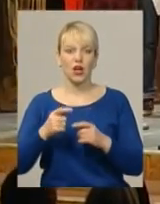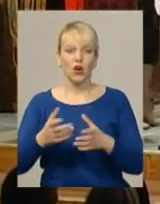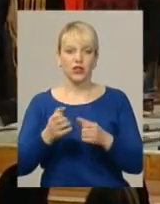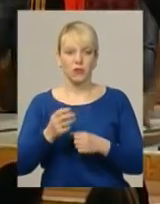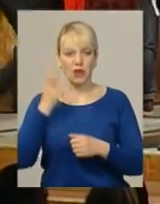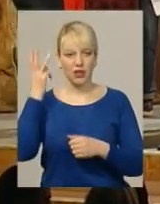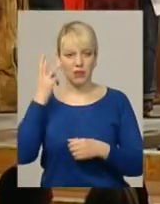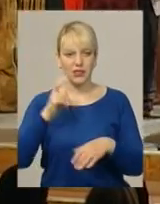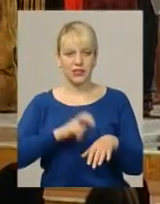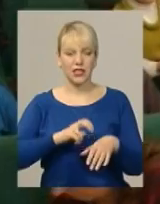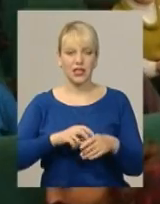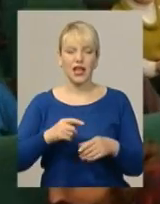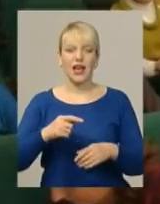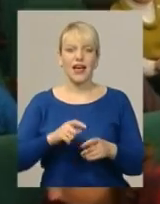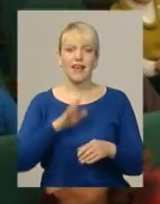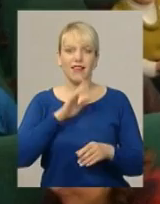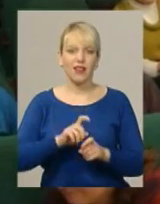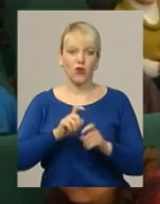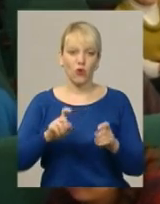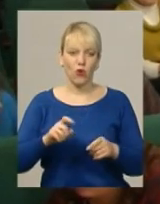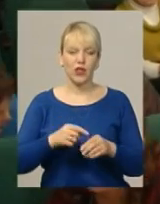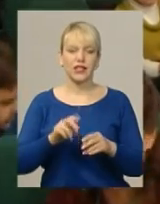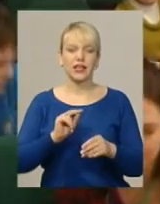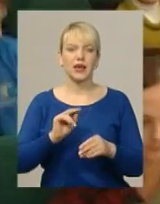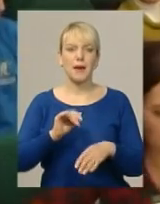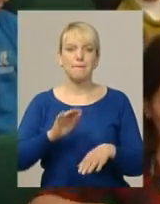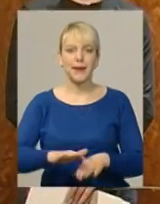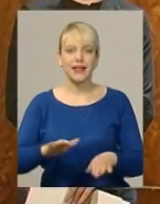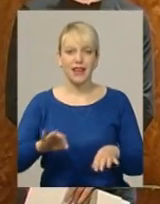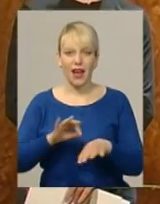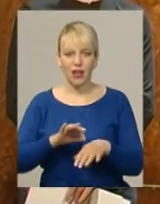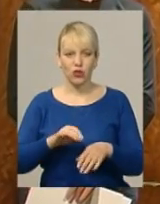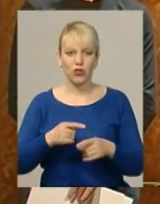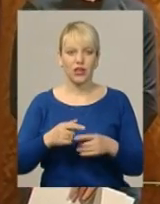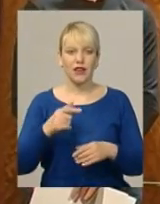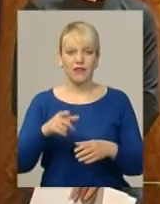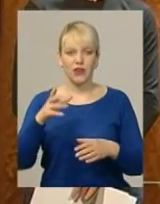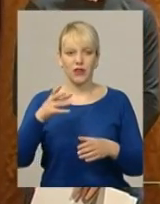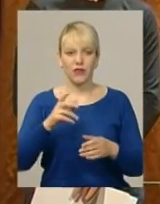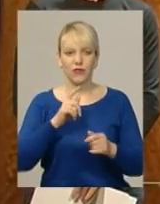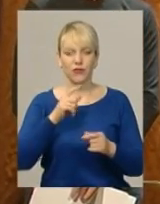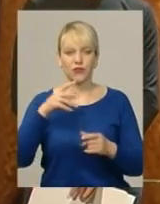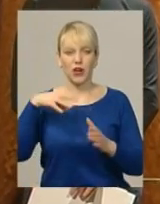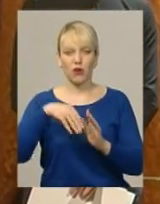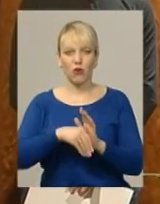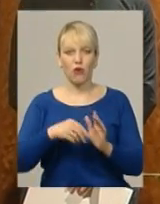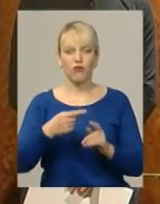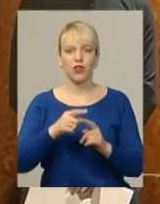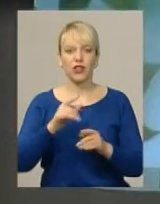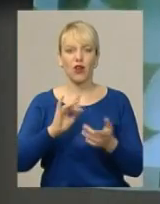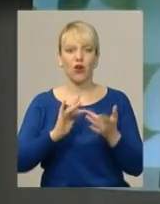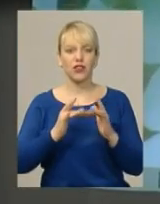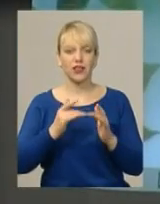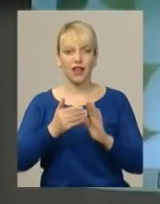лікарі – гінекологи, педіатр, хірург, неонатолог та отолерентголог. Їх визначали впродовж року, враховуючи онлайн-відгуки місцевих